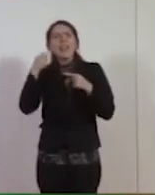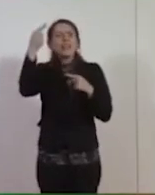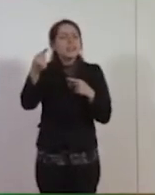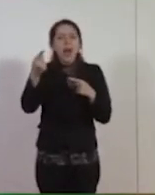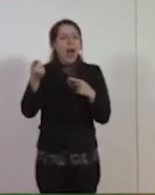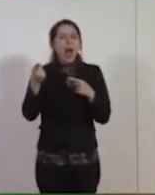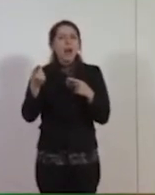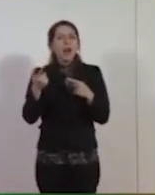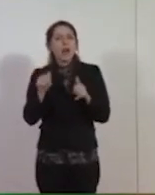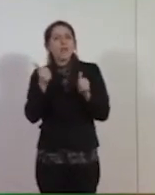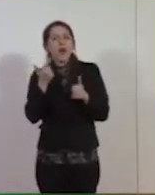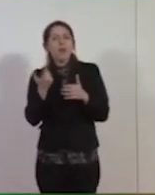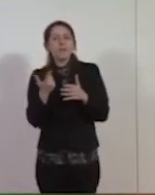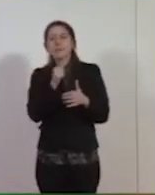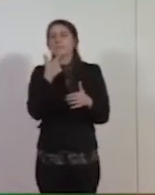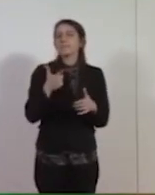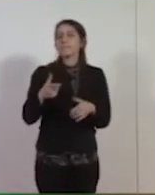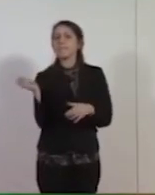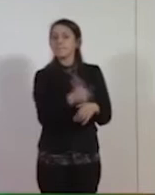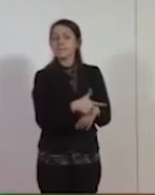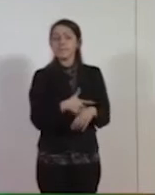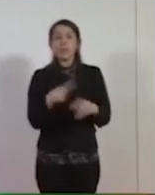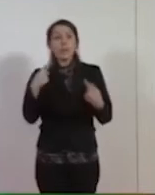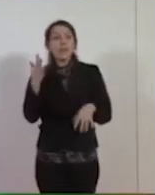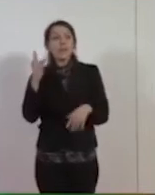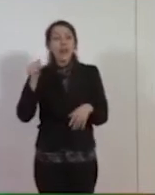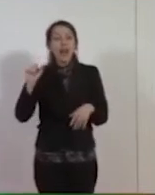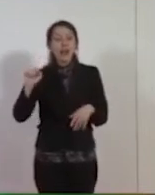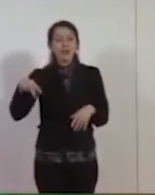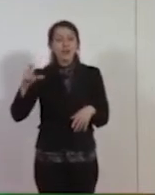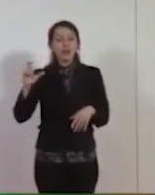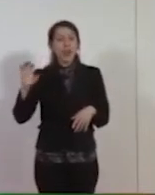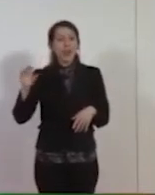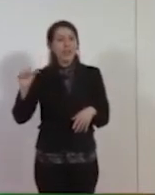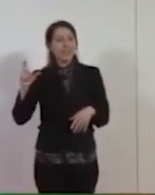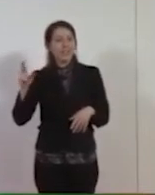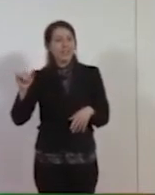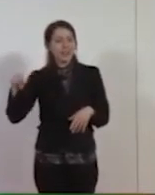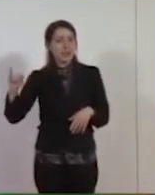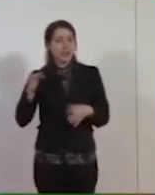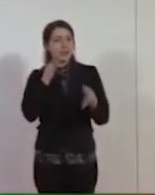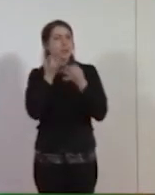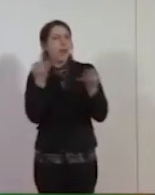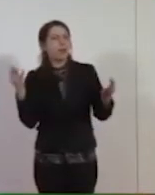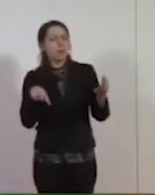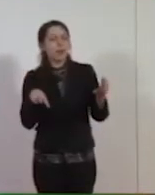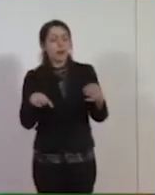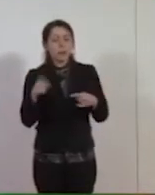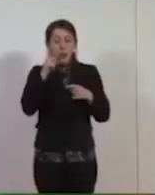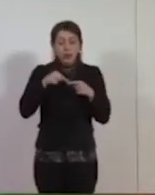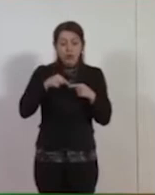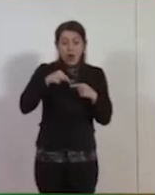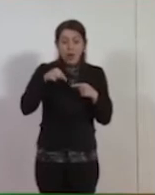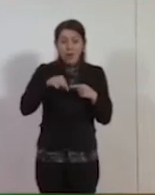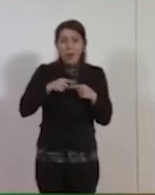dobbiamo ridurci a questo, l'ha detto bene Franceschini, i giorni che ci mancano da qui alle primarie, le